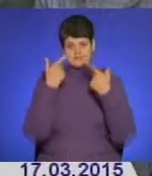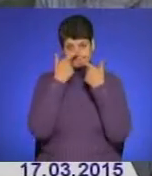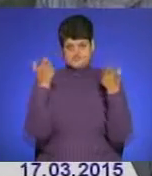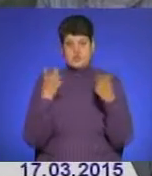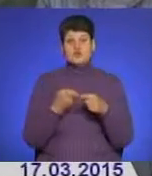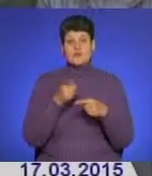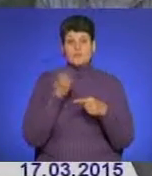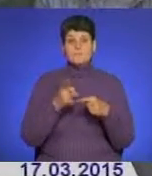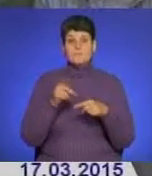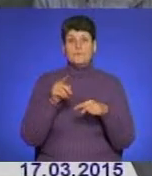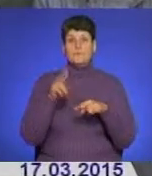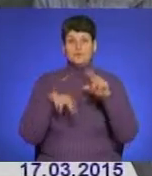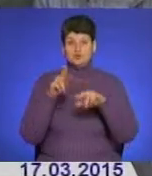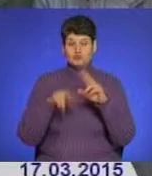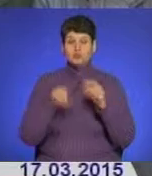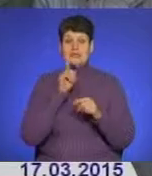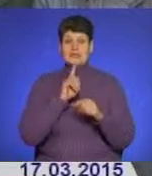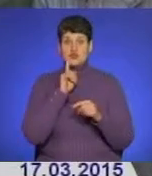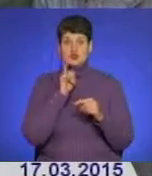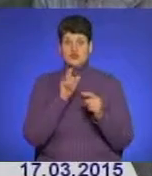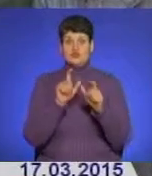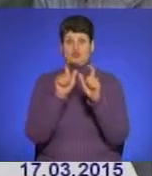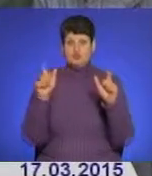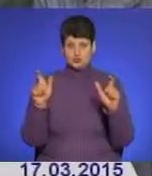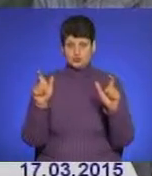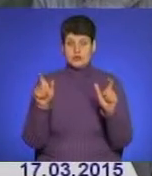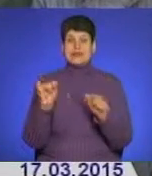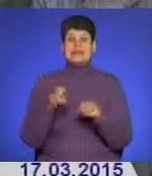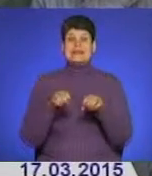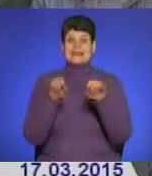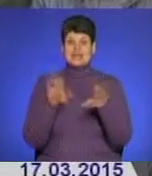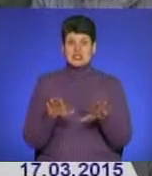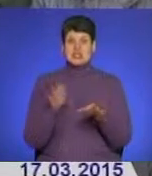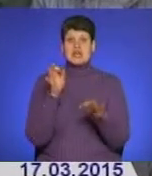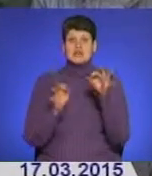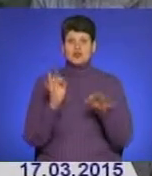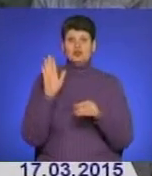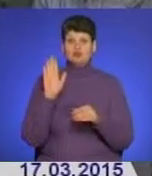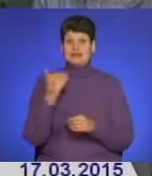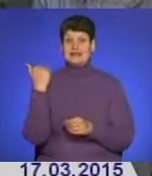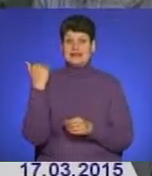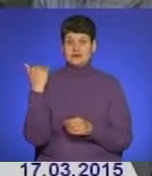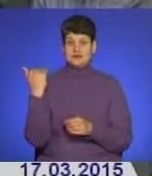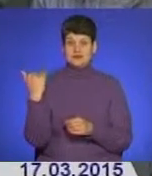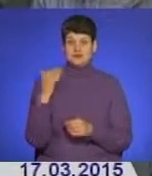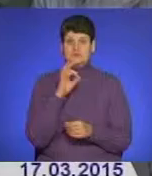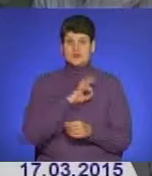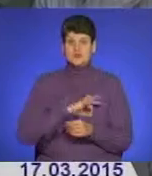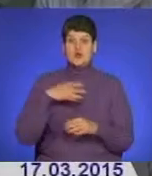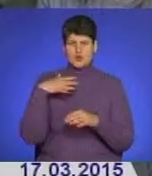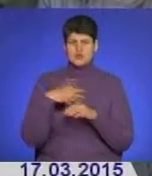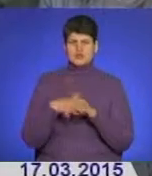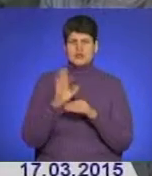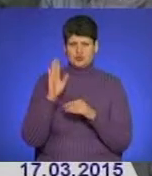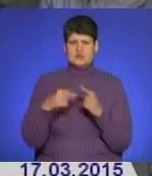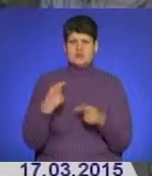якщо ви побудуєте тут зараз цю тимчасову споруду і рішення суду потім буде не вашу користь, ви зрозумієте, які